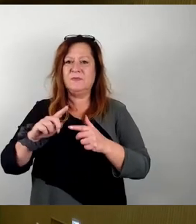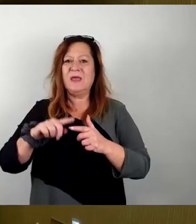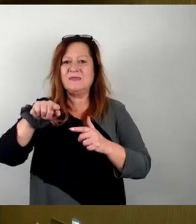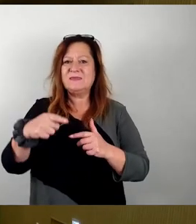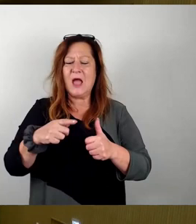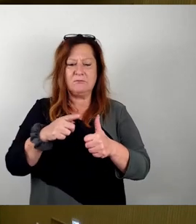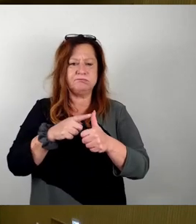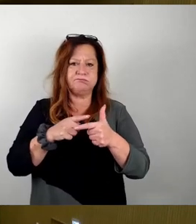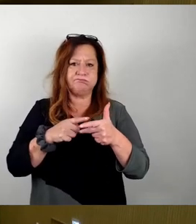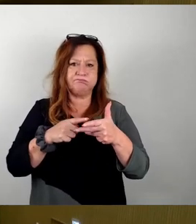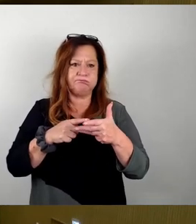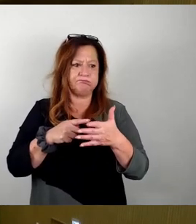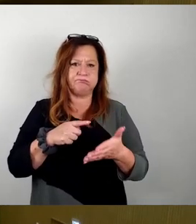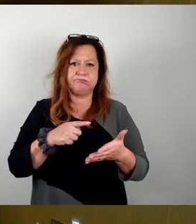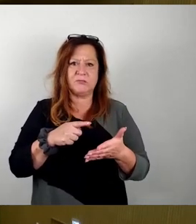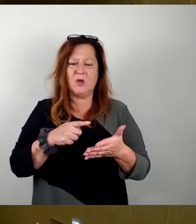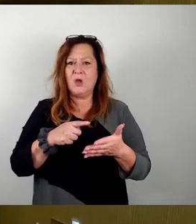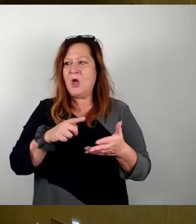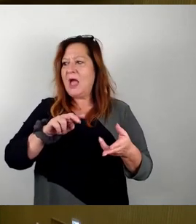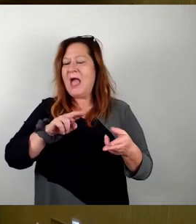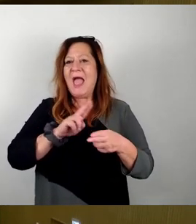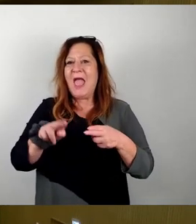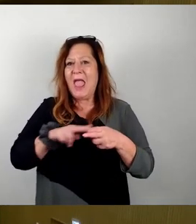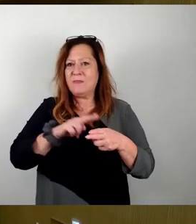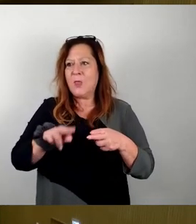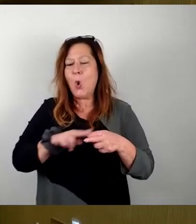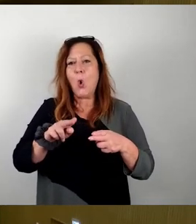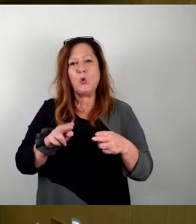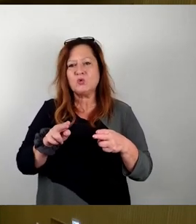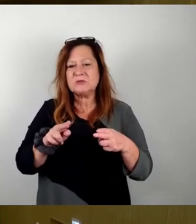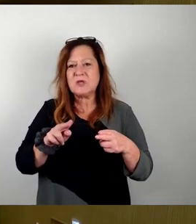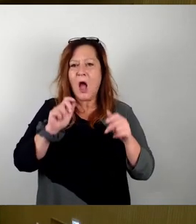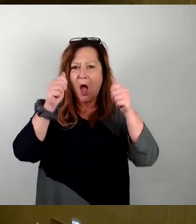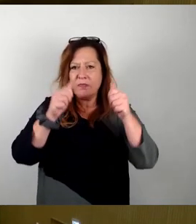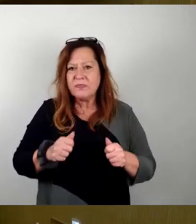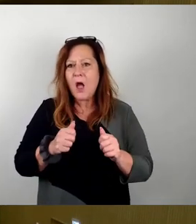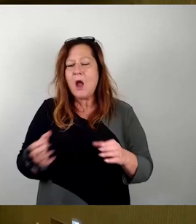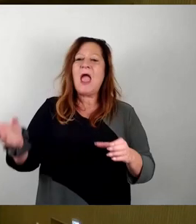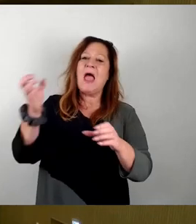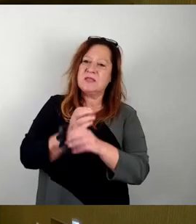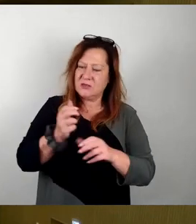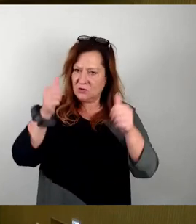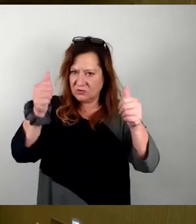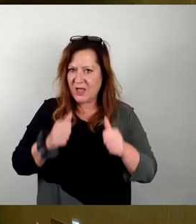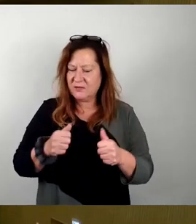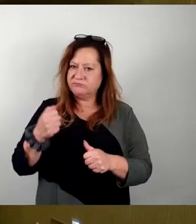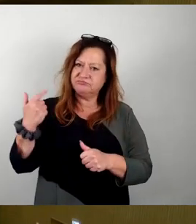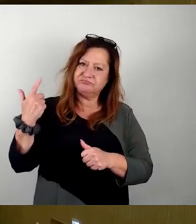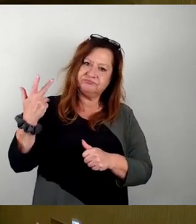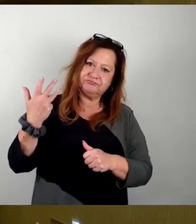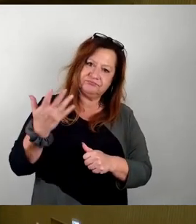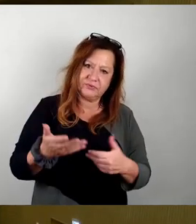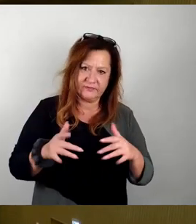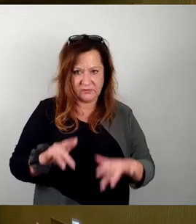von Änderungs und Ersetzungsanträgen, die eingebracht werden